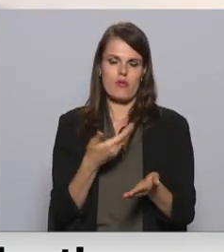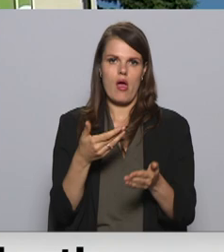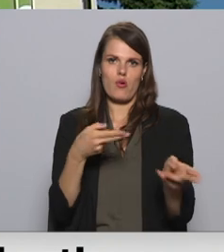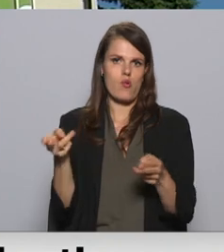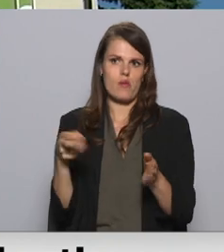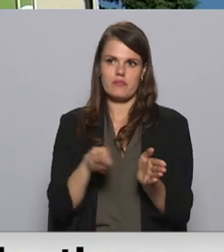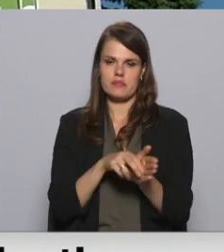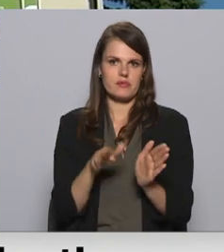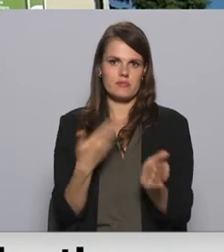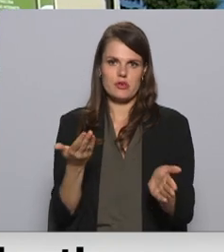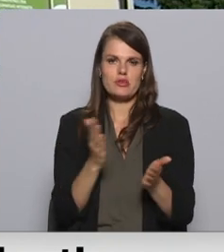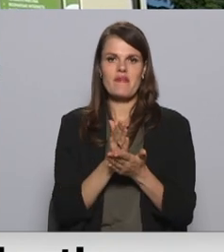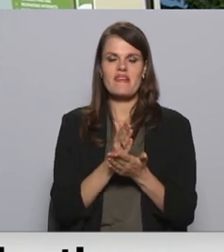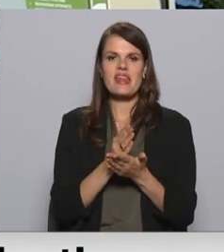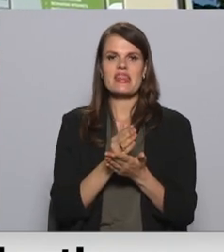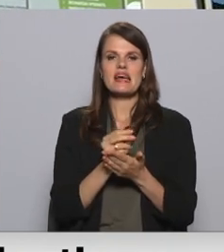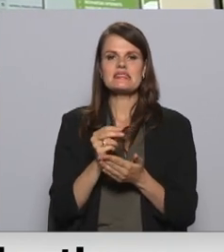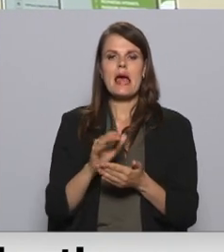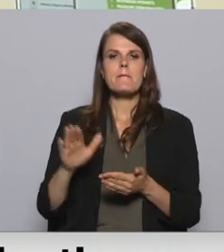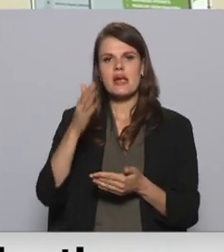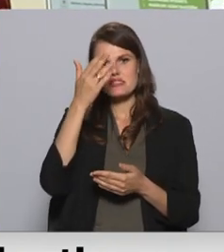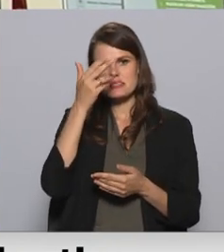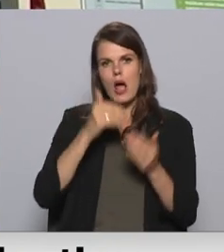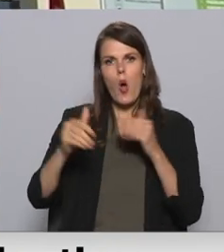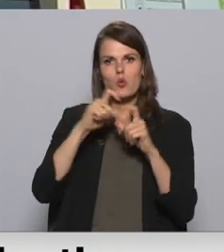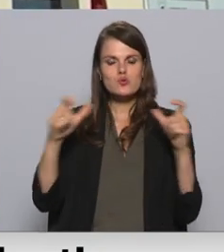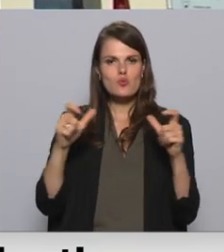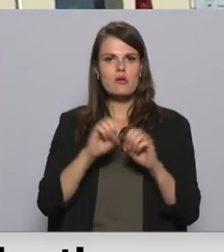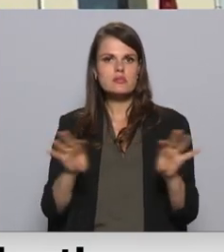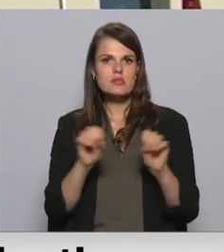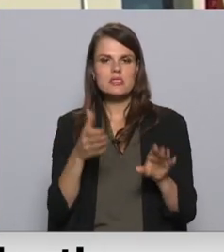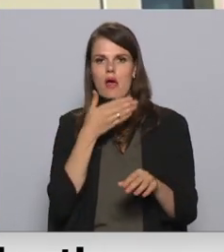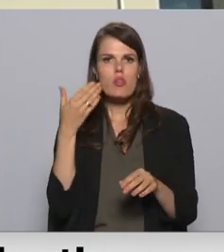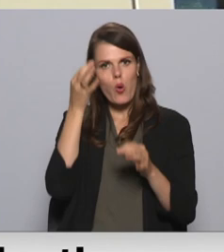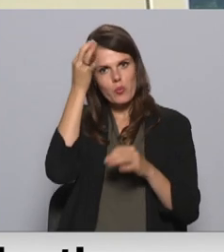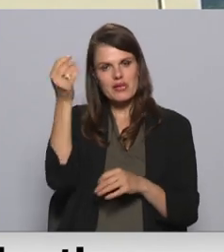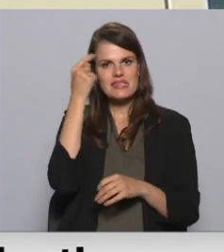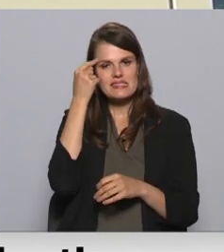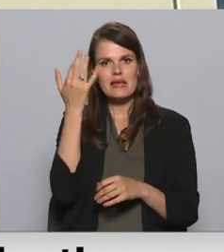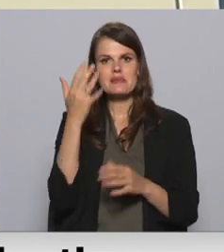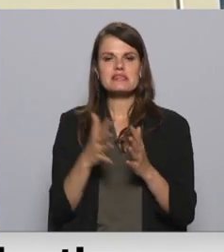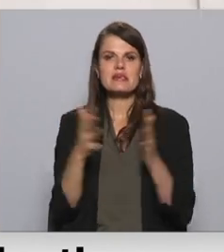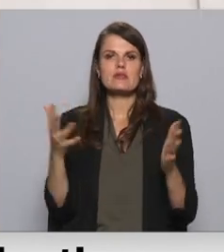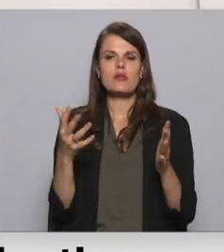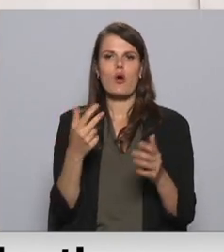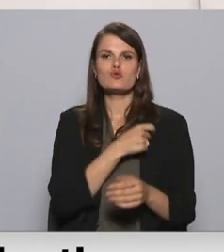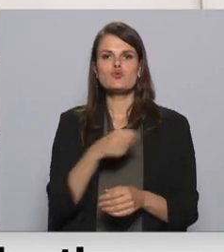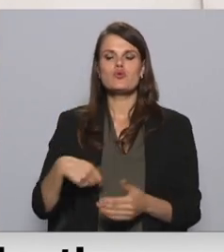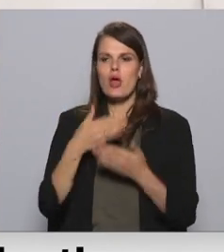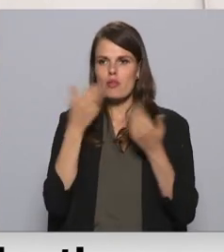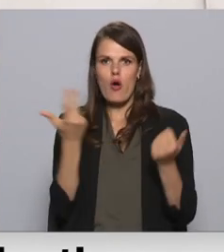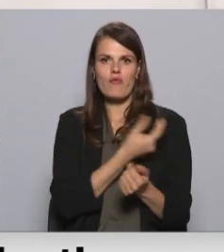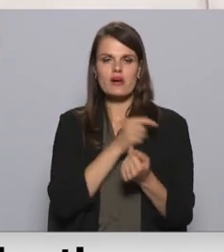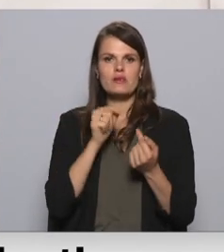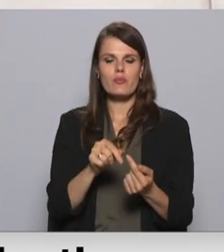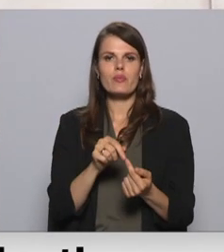jāzdīvot. Vidzemes augstskolā savukārt stāsta, nav precīzi zināms, cik daudz studentu tāpēc, ka nav vakcinējušies pret covid-19